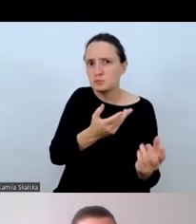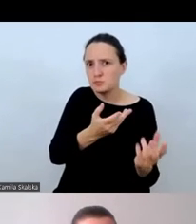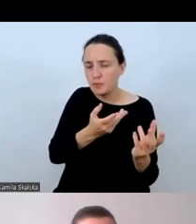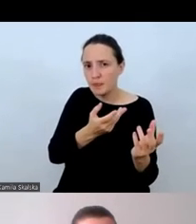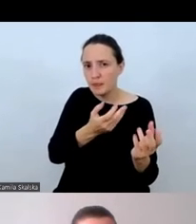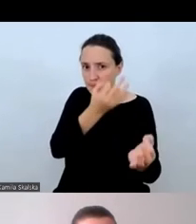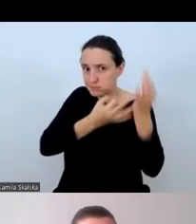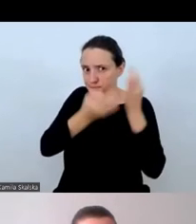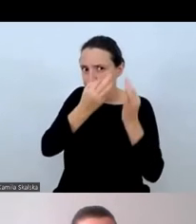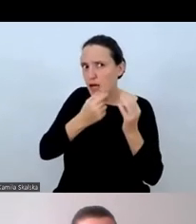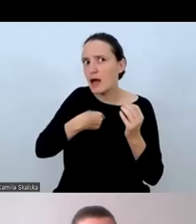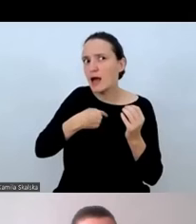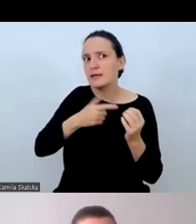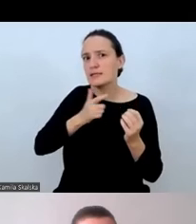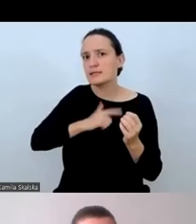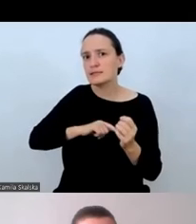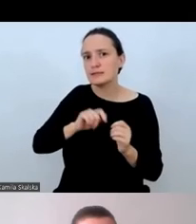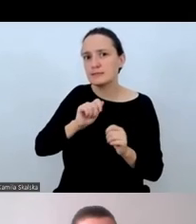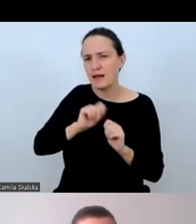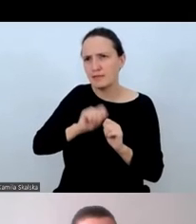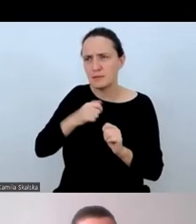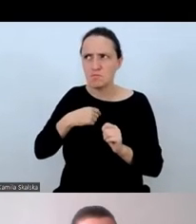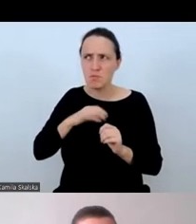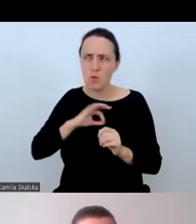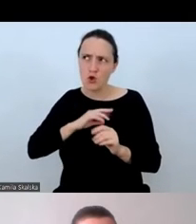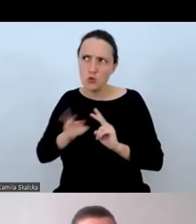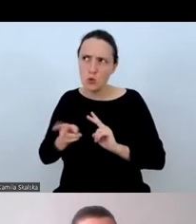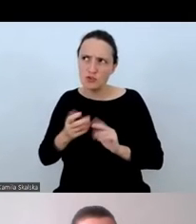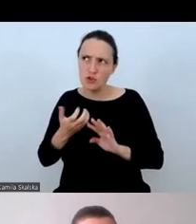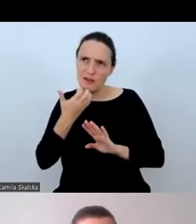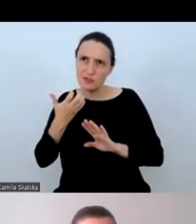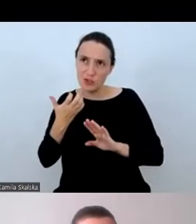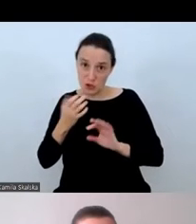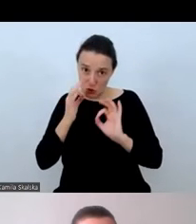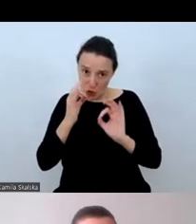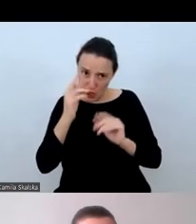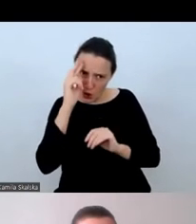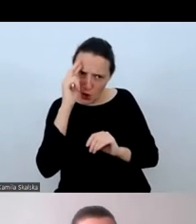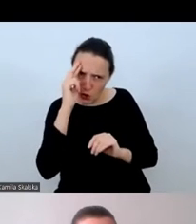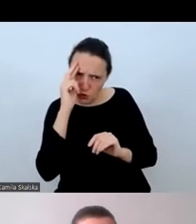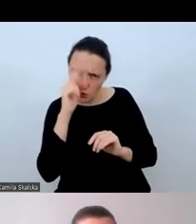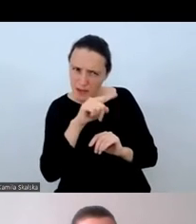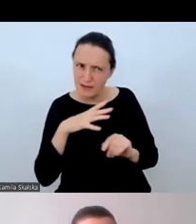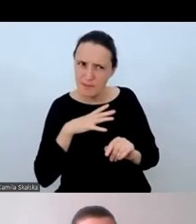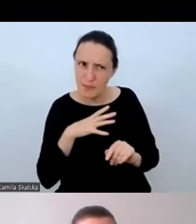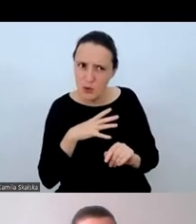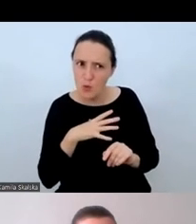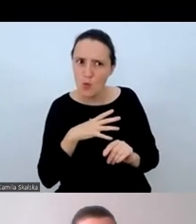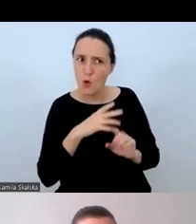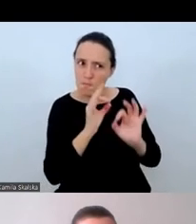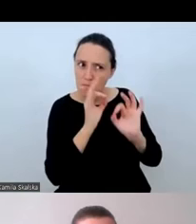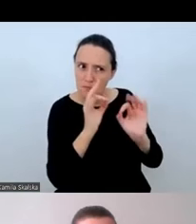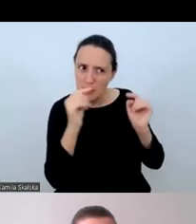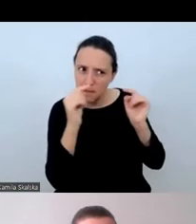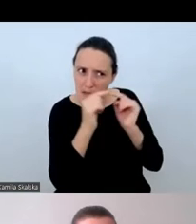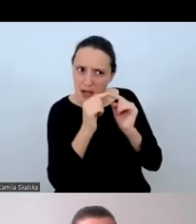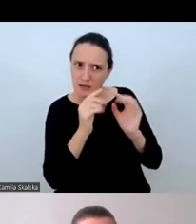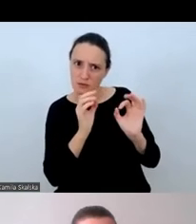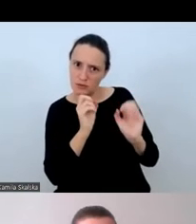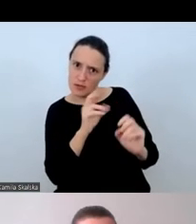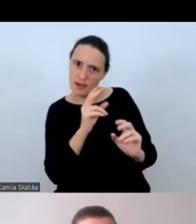sprawdza, czy jego tłumaczenie zostało zrozumiane w taki sposób, w jaki powinno zostać zrozumiane.